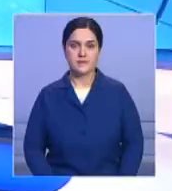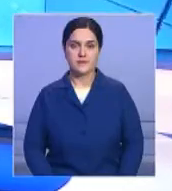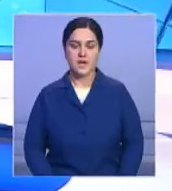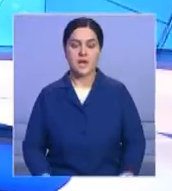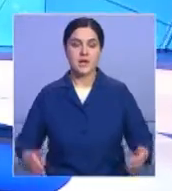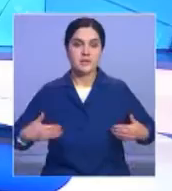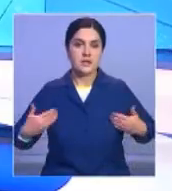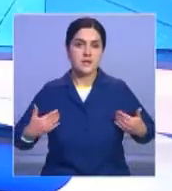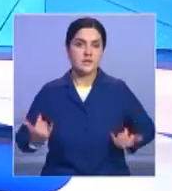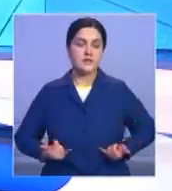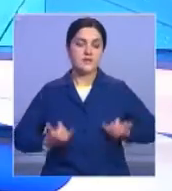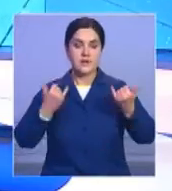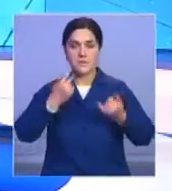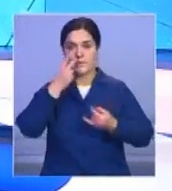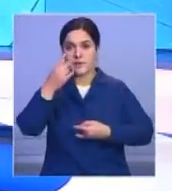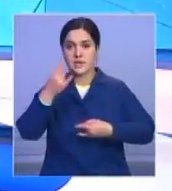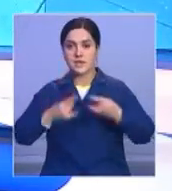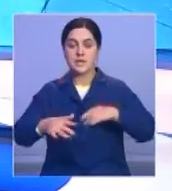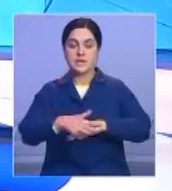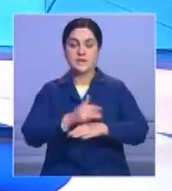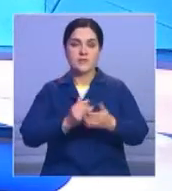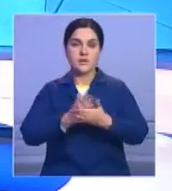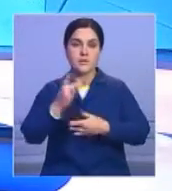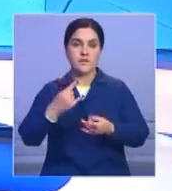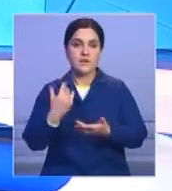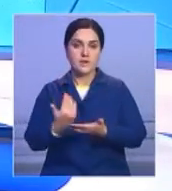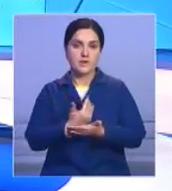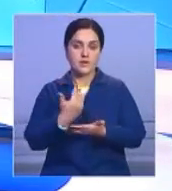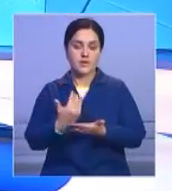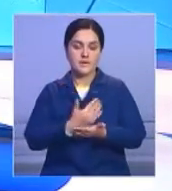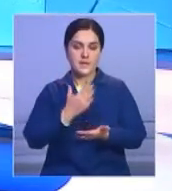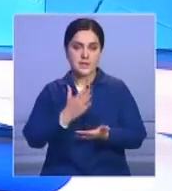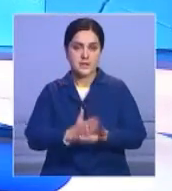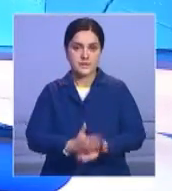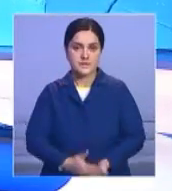Новости продолжает эфир. В студии Виктория Антонишина. Я Вера Захарчук.